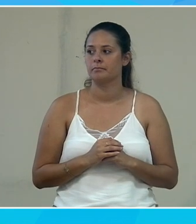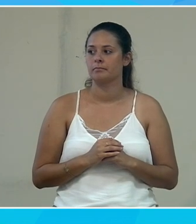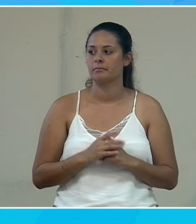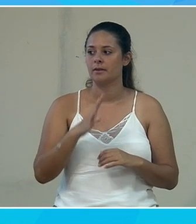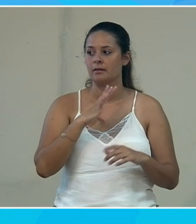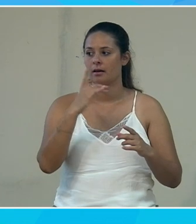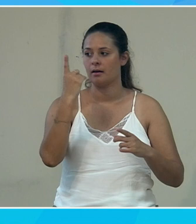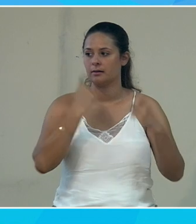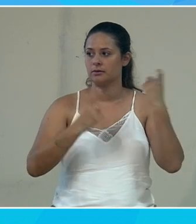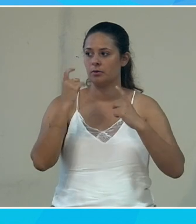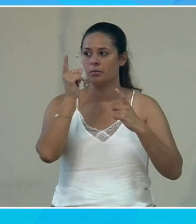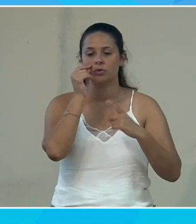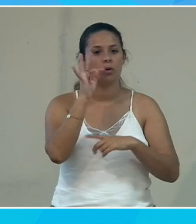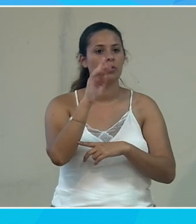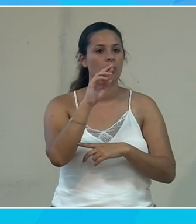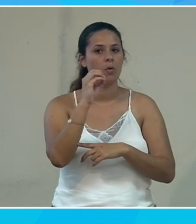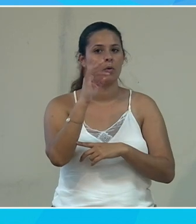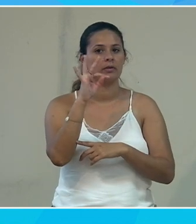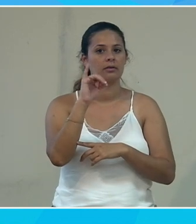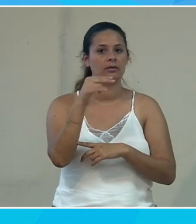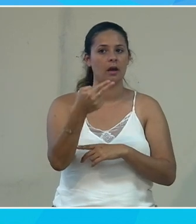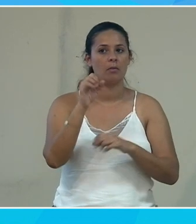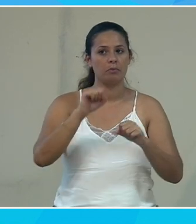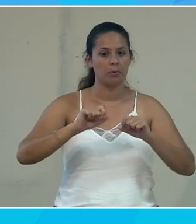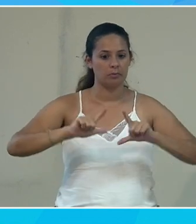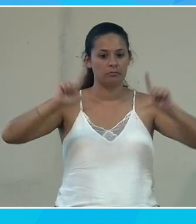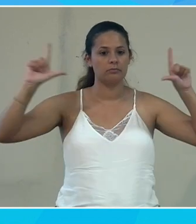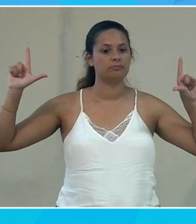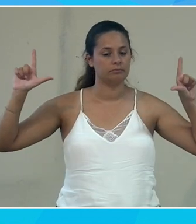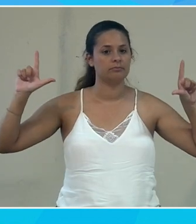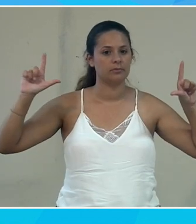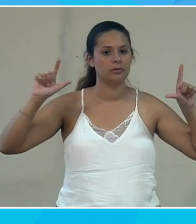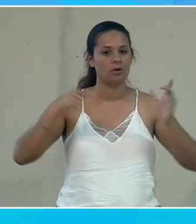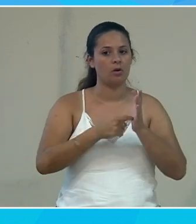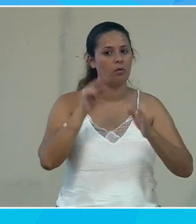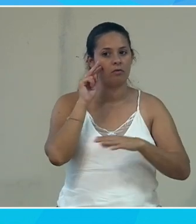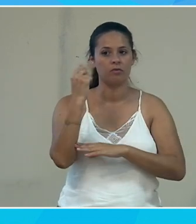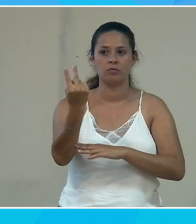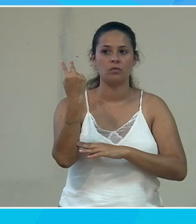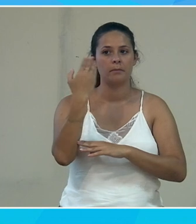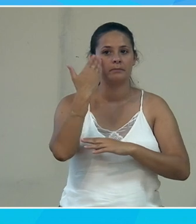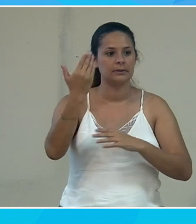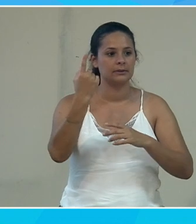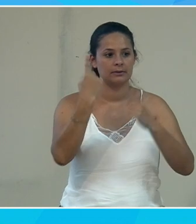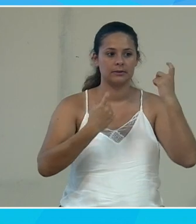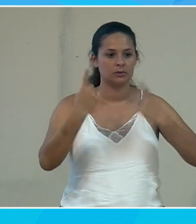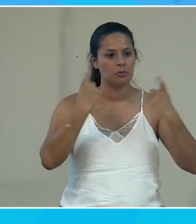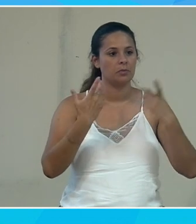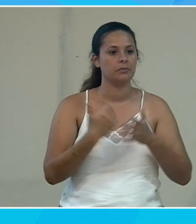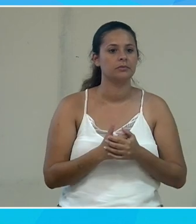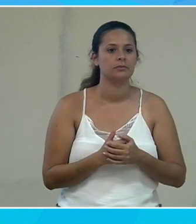des questions monsieur Trottin est-ce que vous pouvez vous remettre sur l'écran qu'on puisse vous voir quand vous répondez s'il y des questions alors